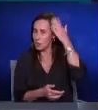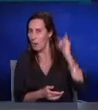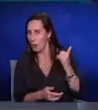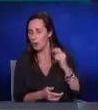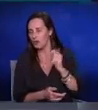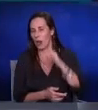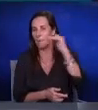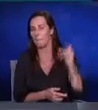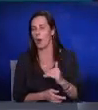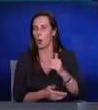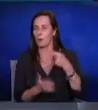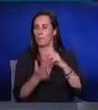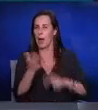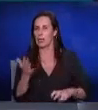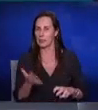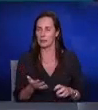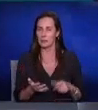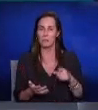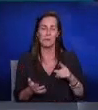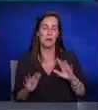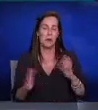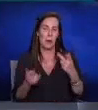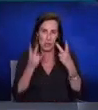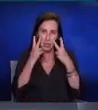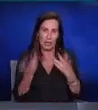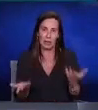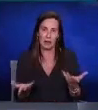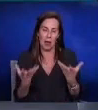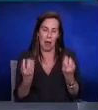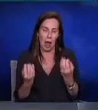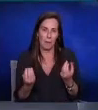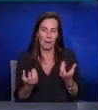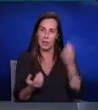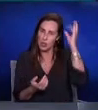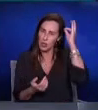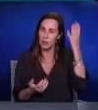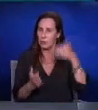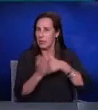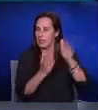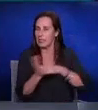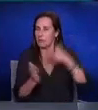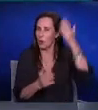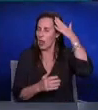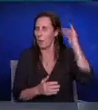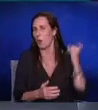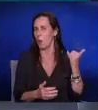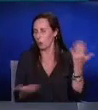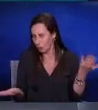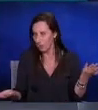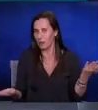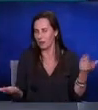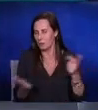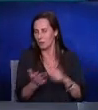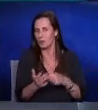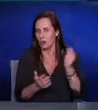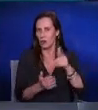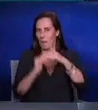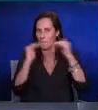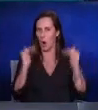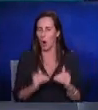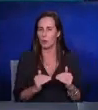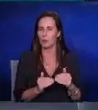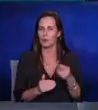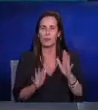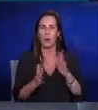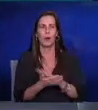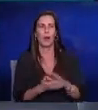אז מה שנראה, הרבה מאוד ג'ינג'ים יצברו את השיער לבלונדיני זה נורא פשוט לעשות את